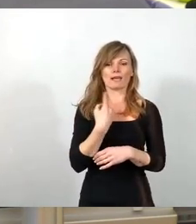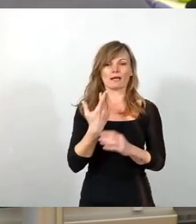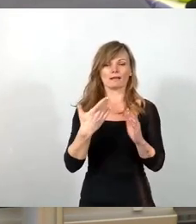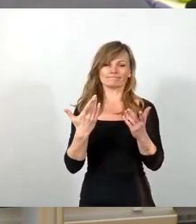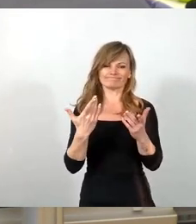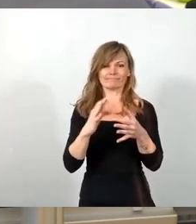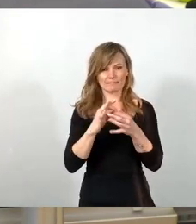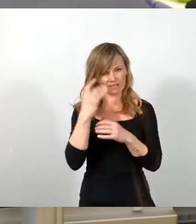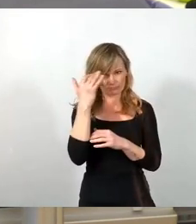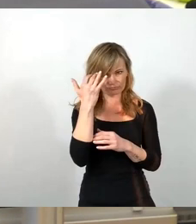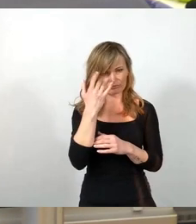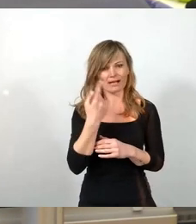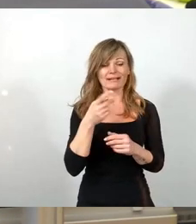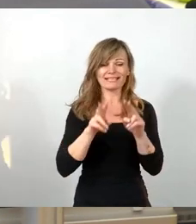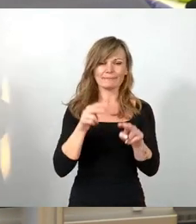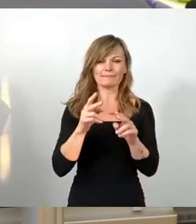unterschiedliche Herangehensweisen.